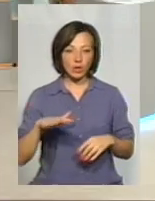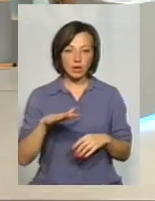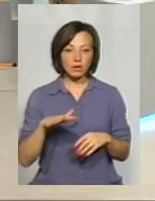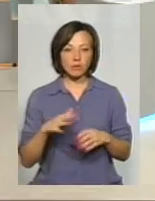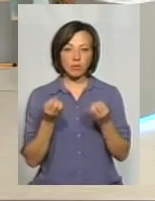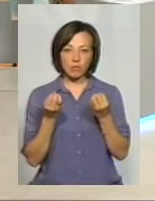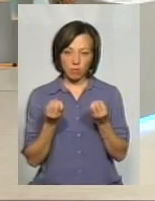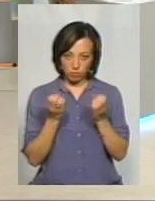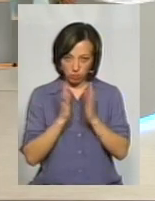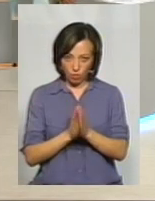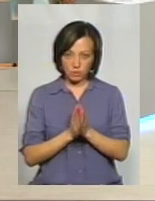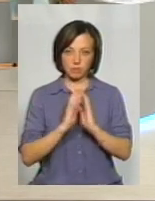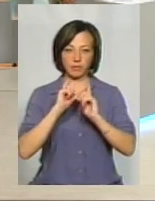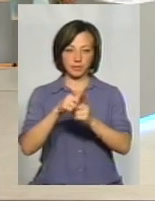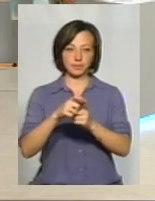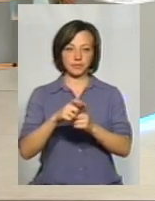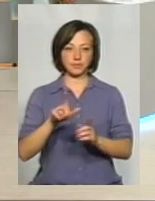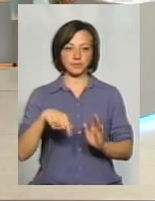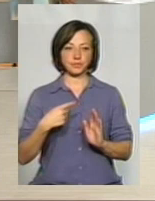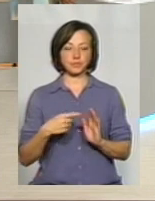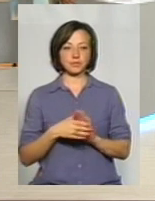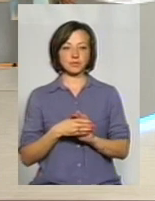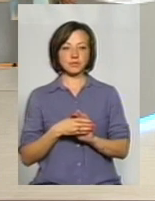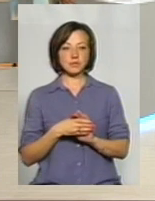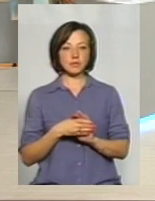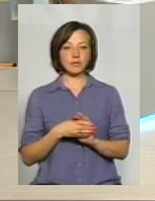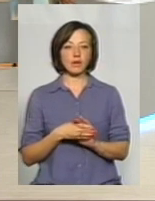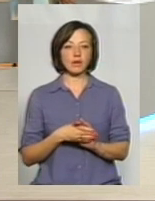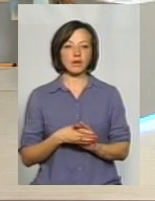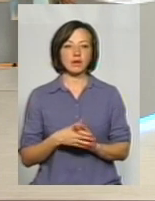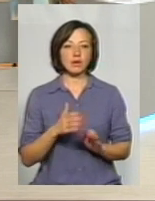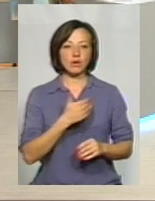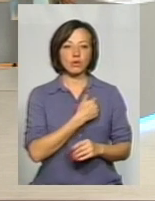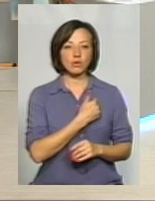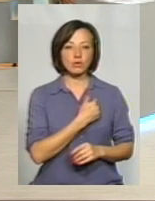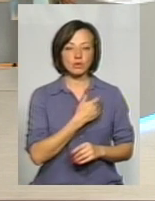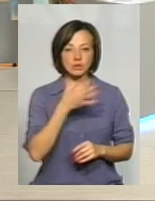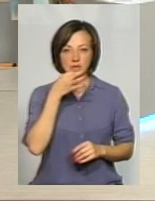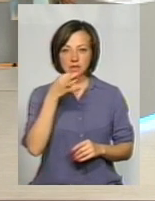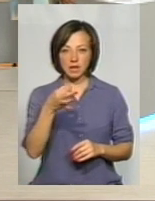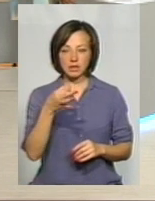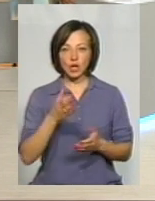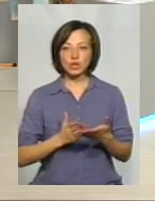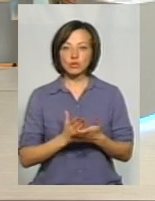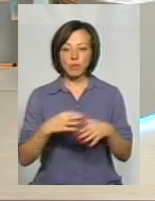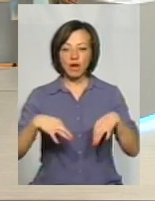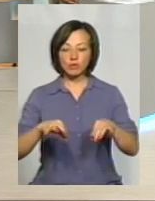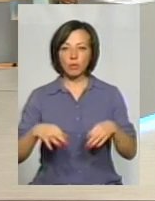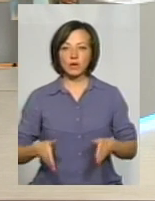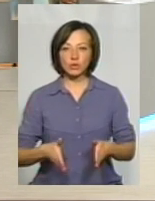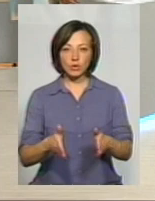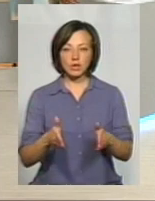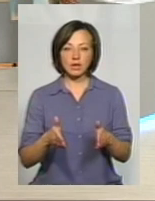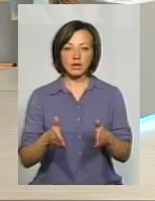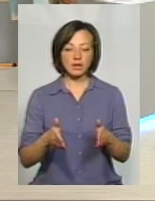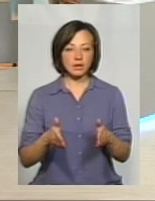Просить не дати відповідь. Ну, я хочу сказати, що Служба автомобільних доріг, і не тільки